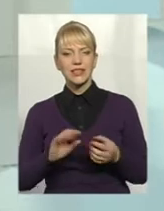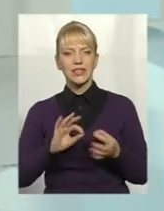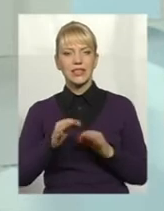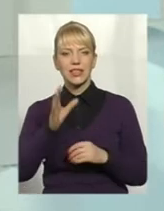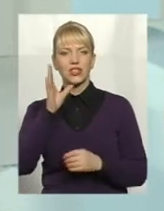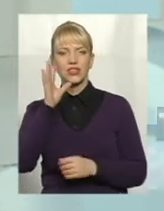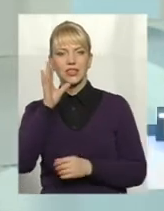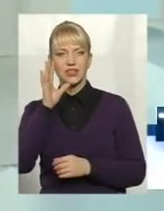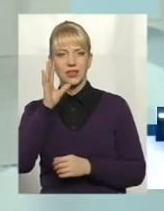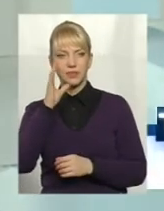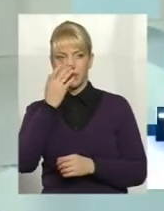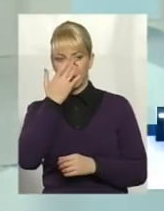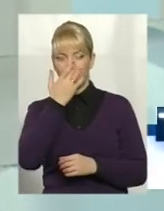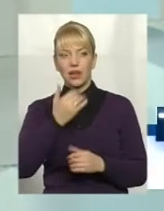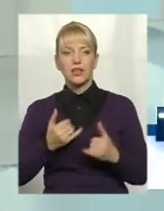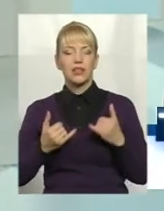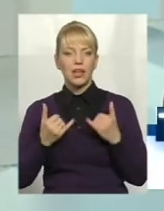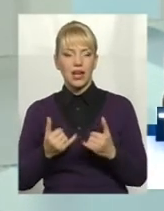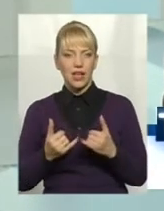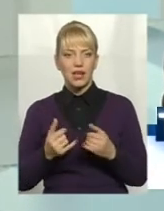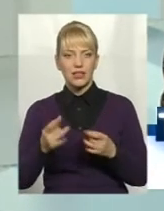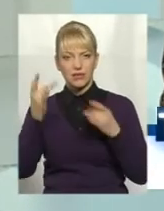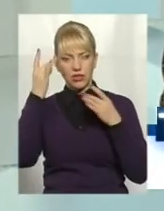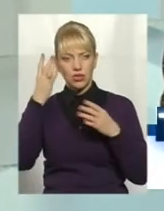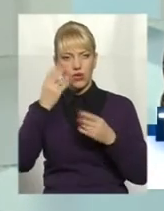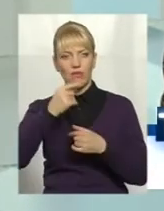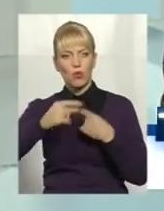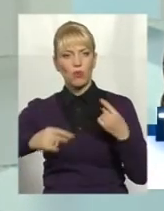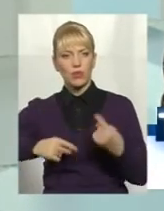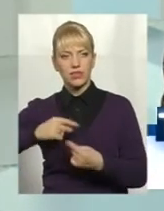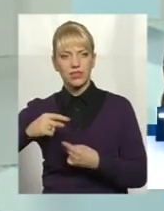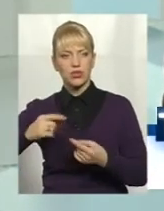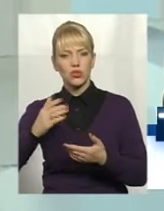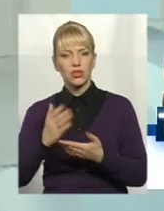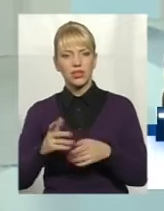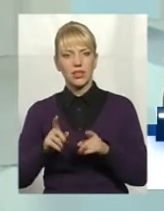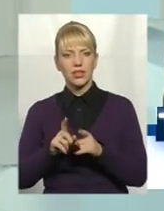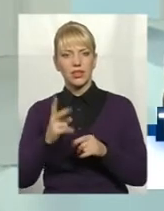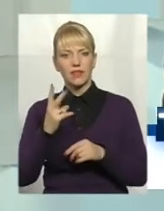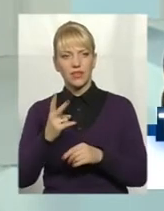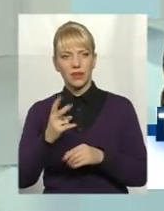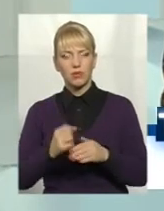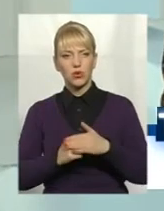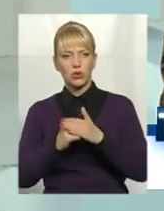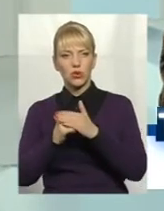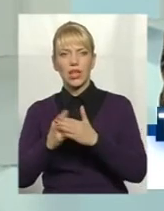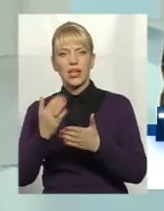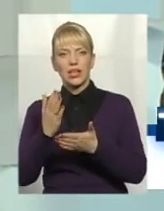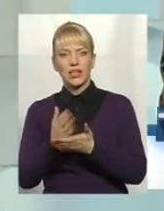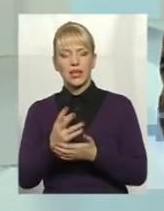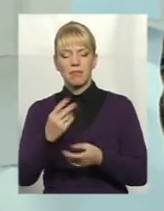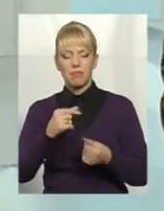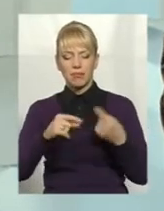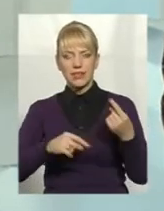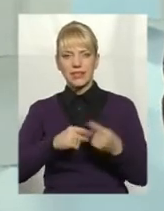такі для цивілізованого бізнесу є такі два посули. По-перше, є бізнес,